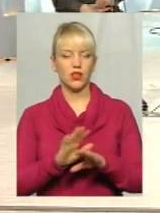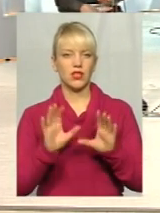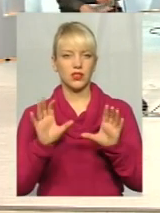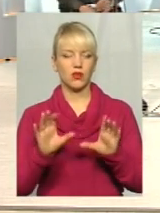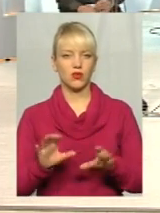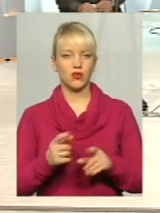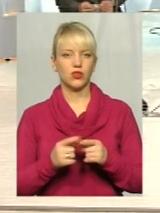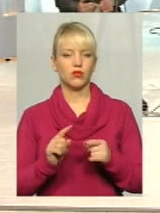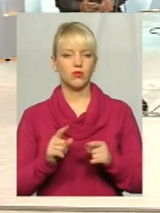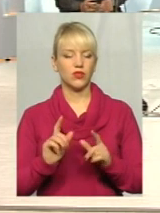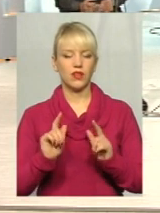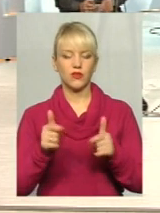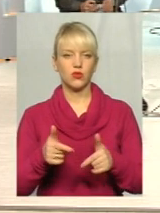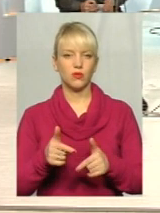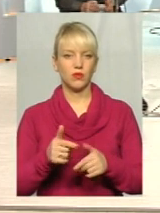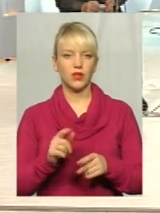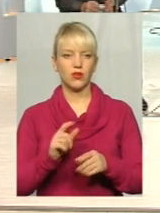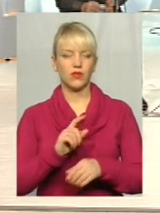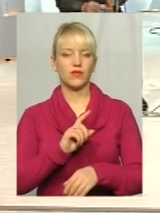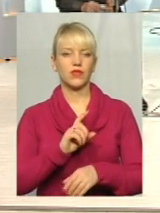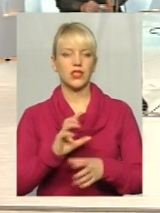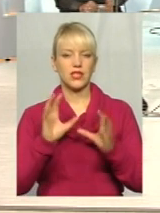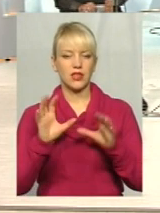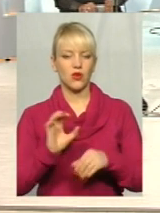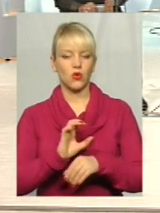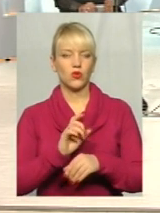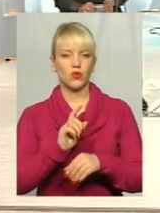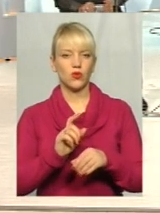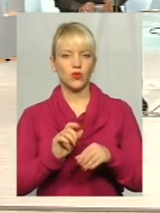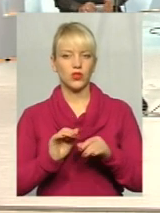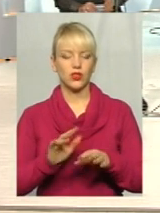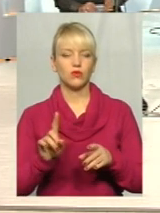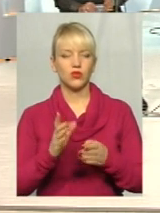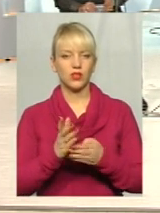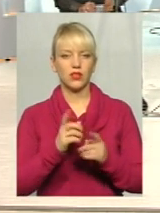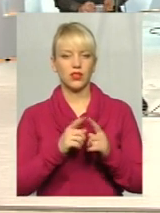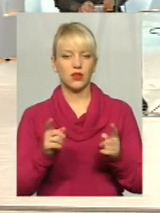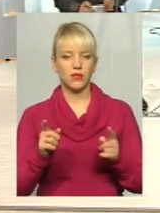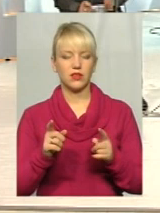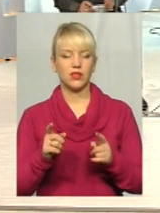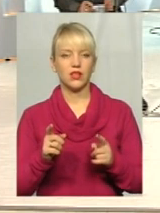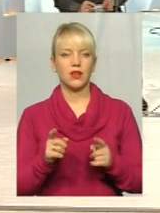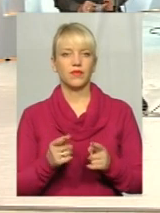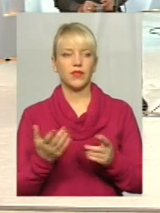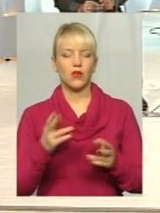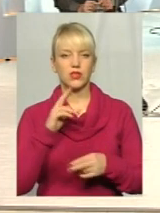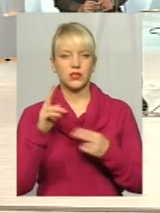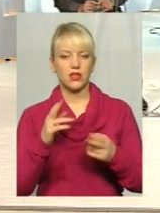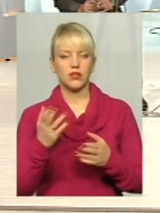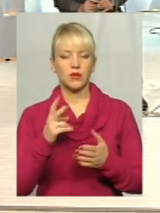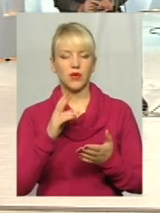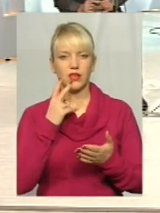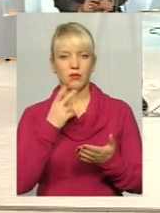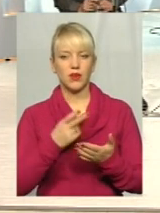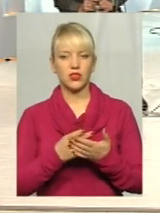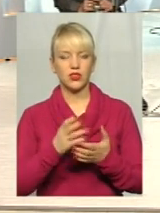Чому? Не вступило в законодію, тому що є термін на оскарження, передбачене законодавством, і вже підготовлена